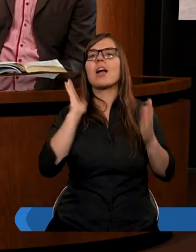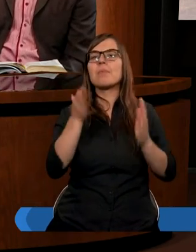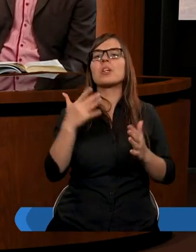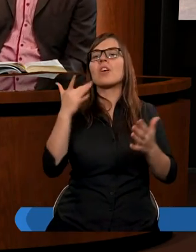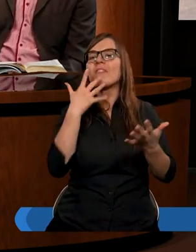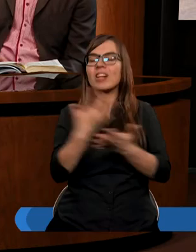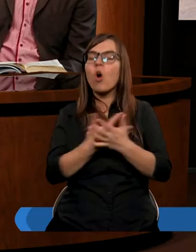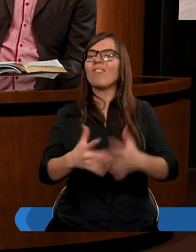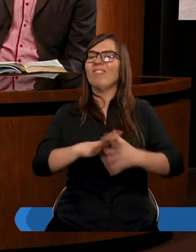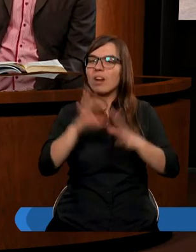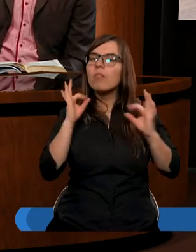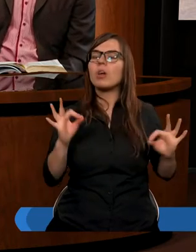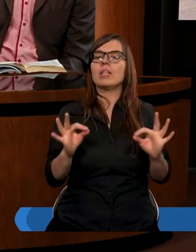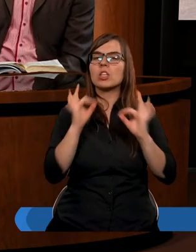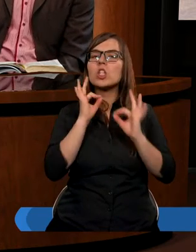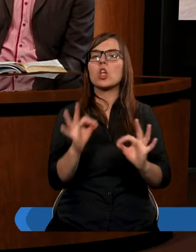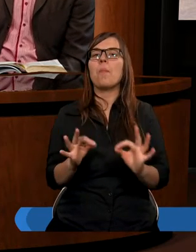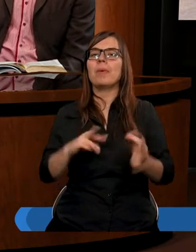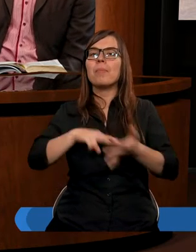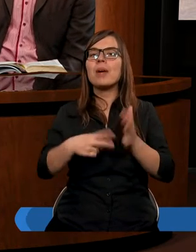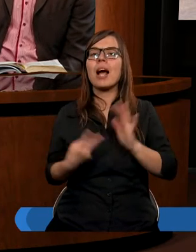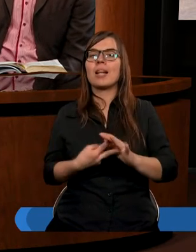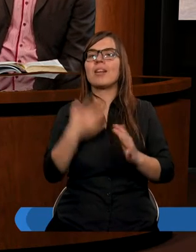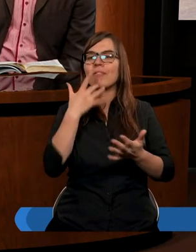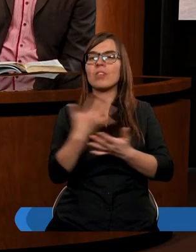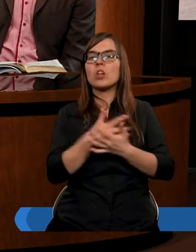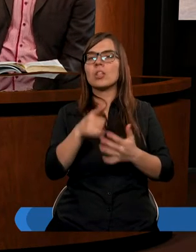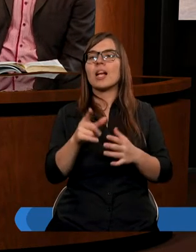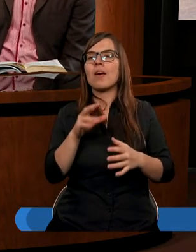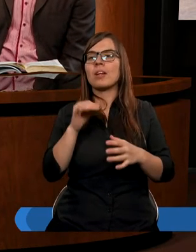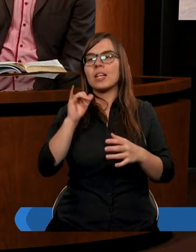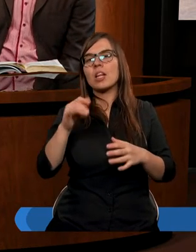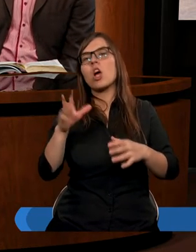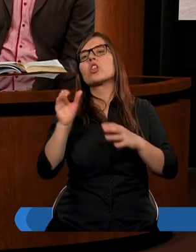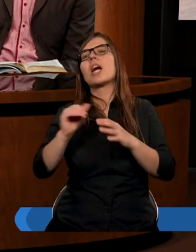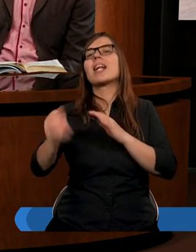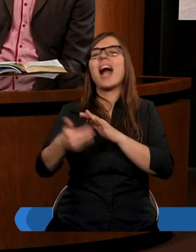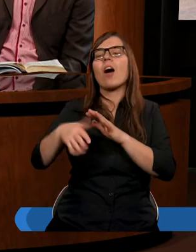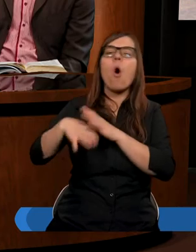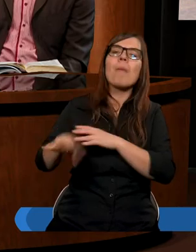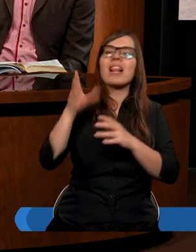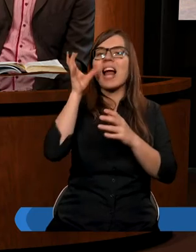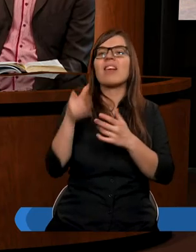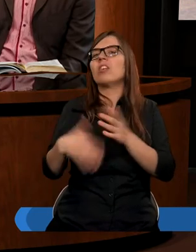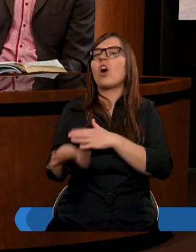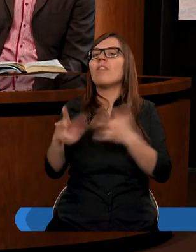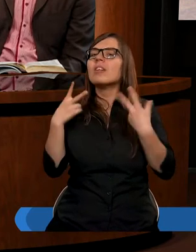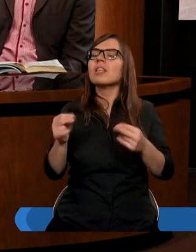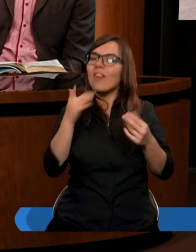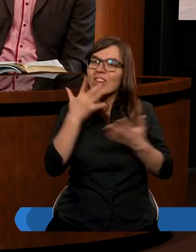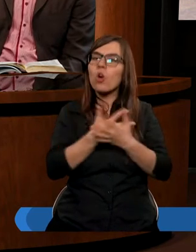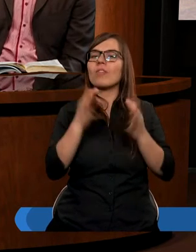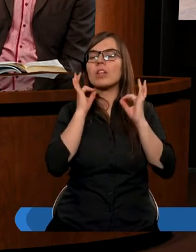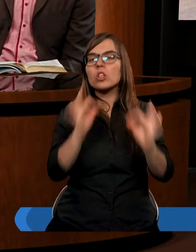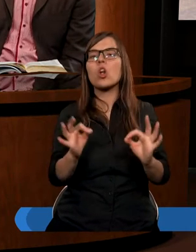wykorzystywać we właściwym celu, tylko je wykorzystywać. Zakopać albo je w ogóle nie wykorzystywać w ogóle,